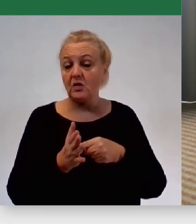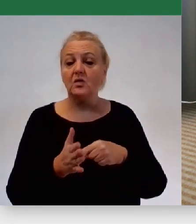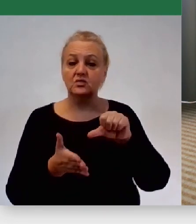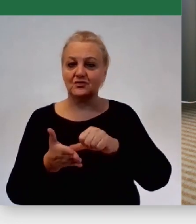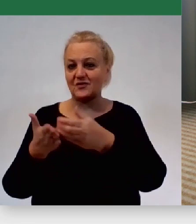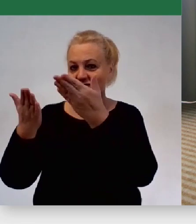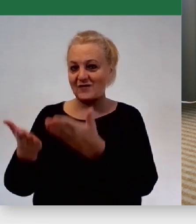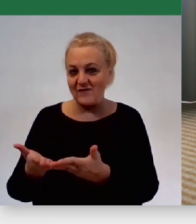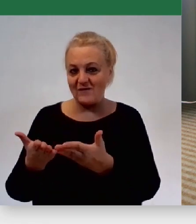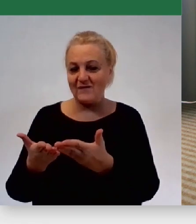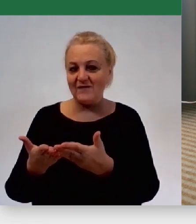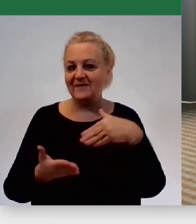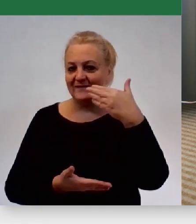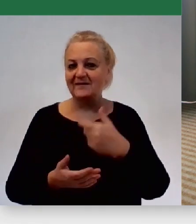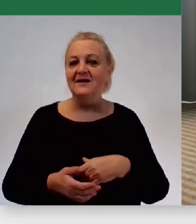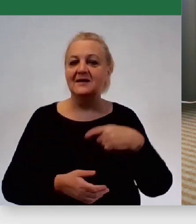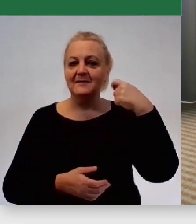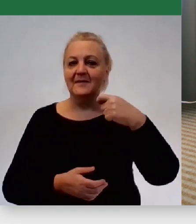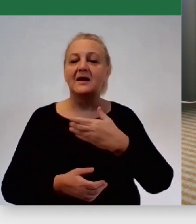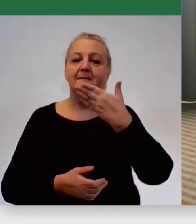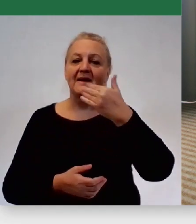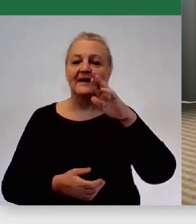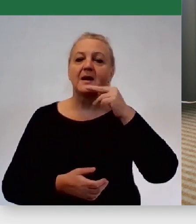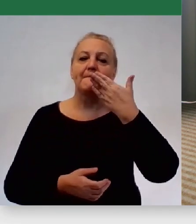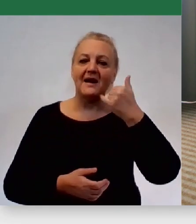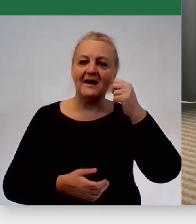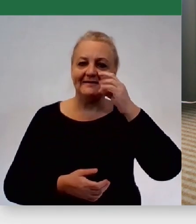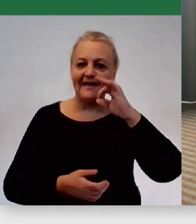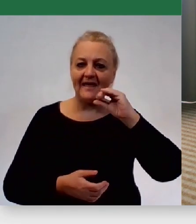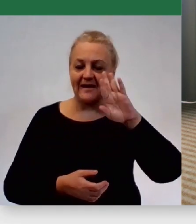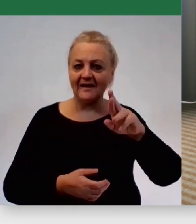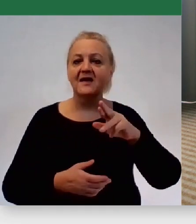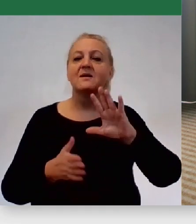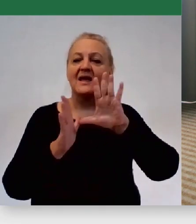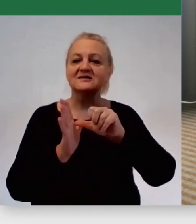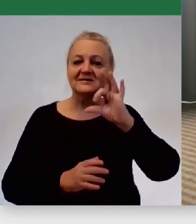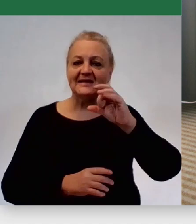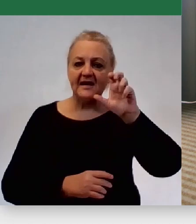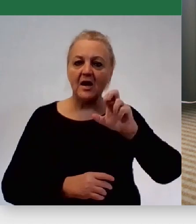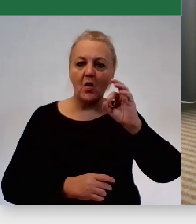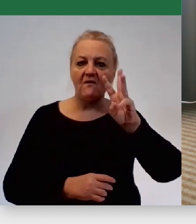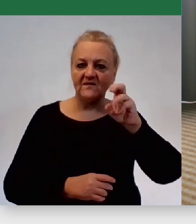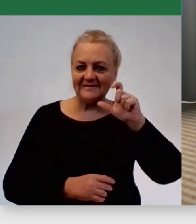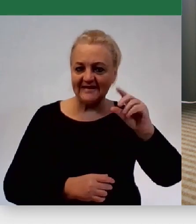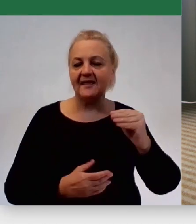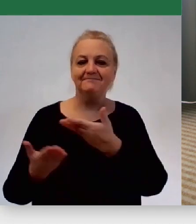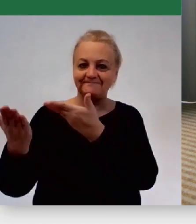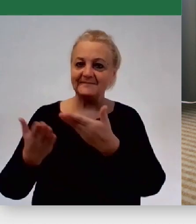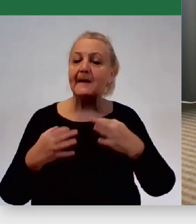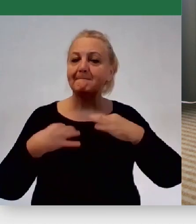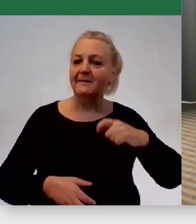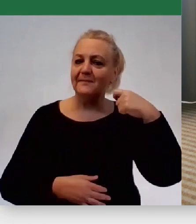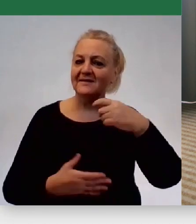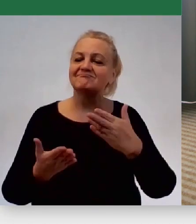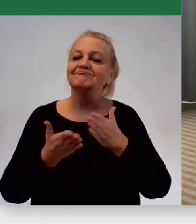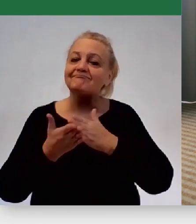panelisty, prezydent Marek Materek, Starachowice, jak sobie pan prezydent radzi